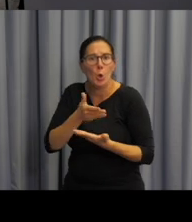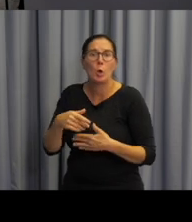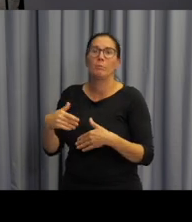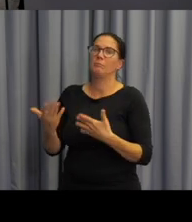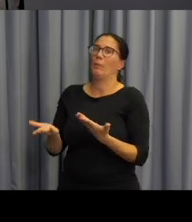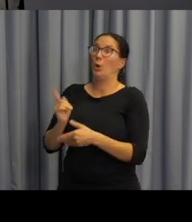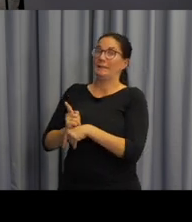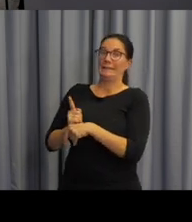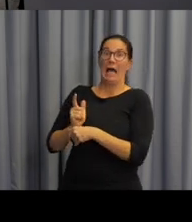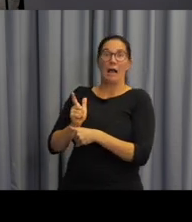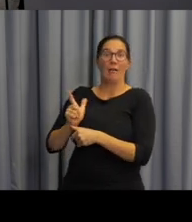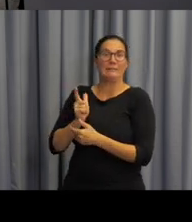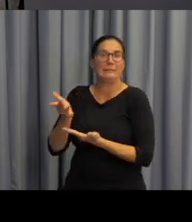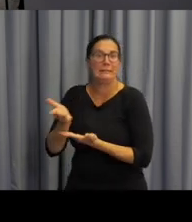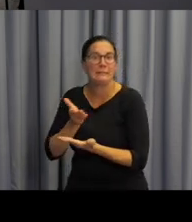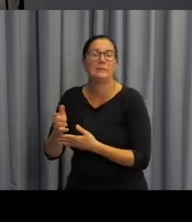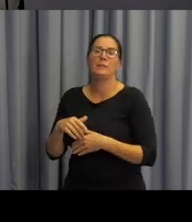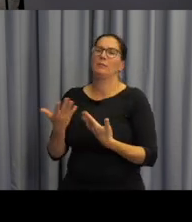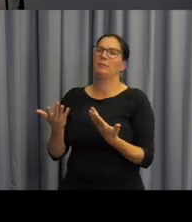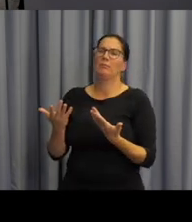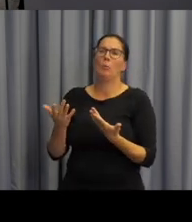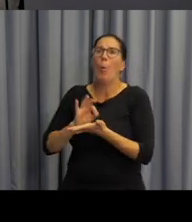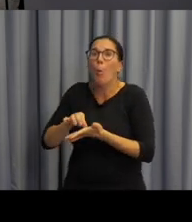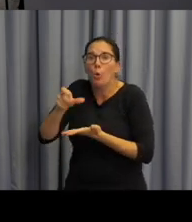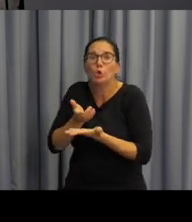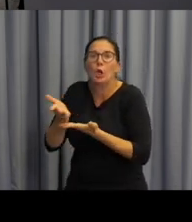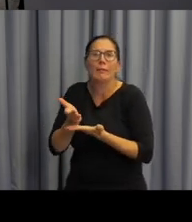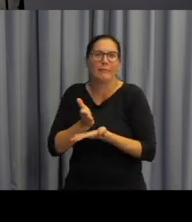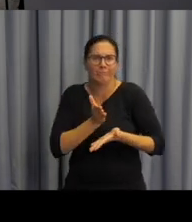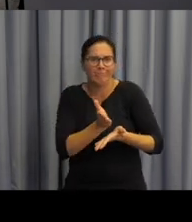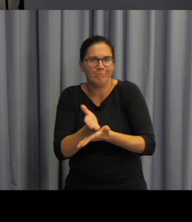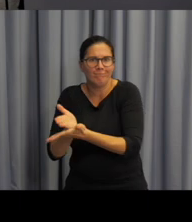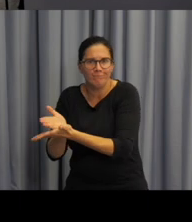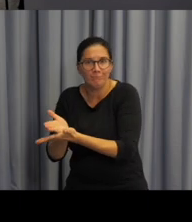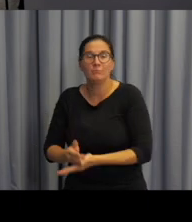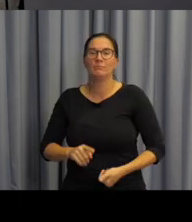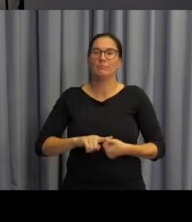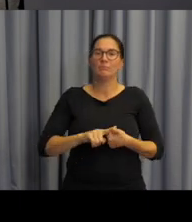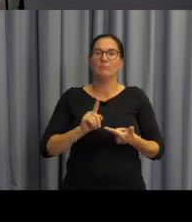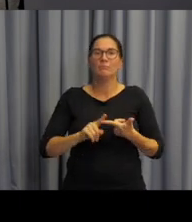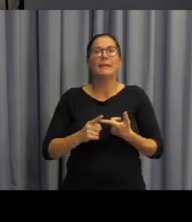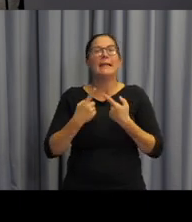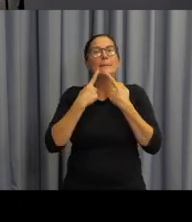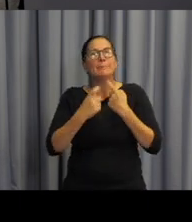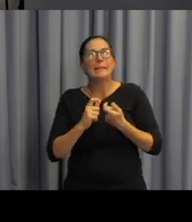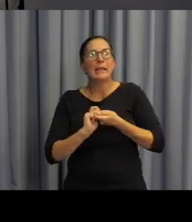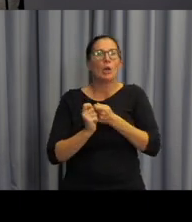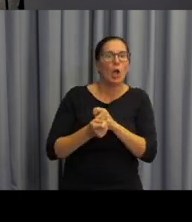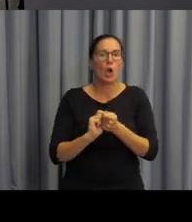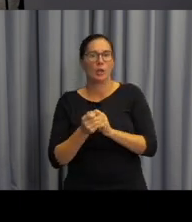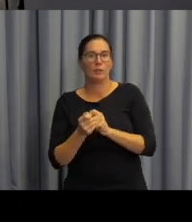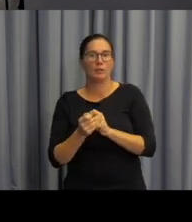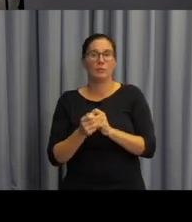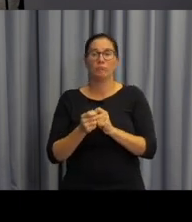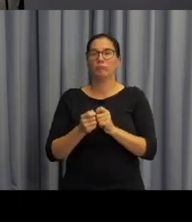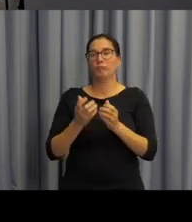zákazník, poskytovatel služby a další situace, ale také ovládnotí psychologických rolí, jako je například